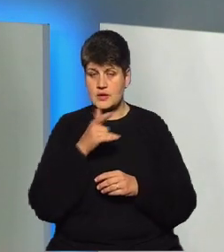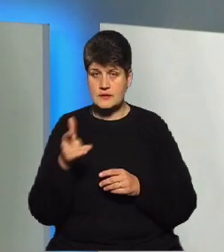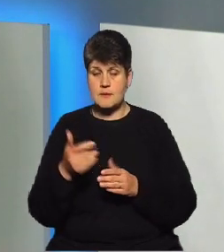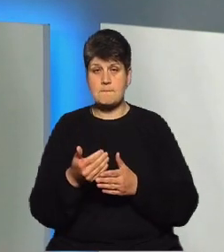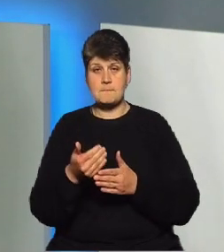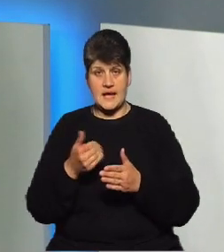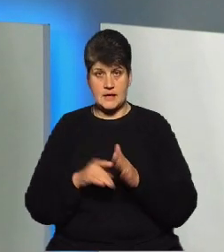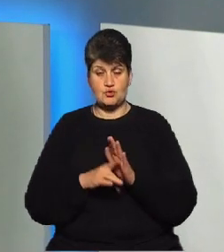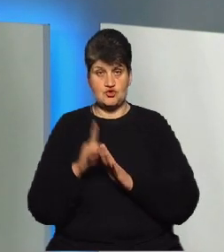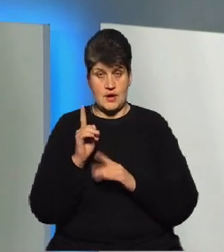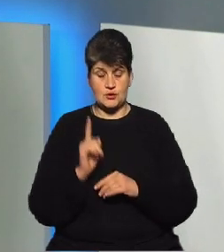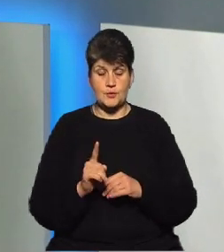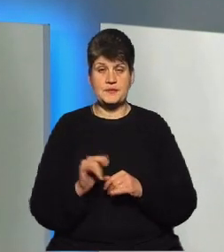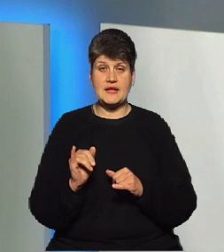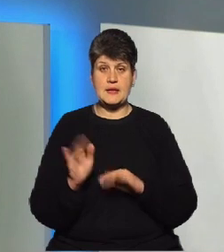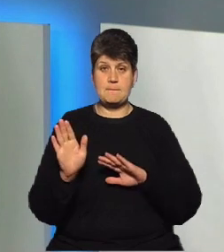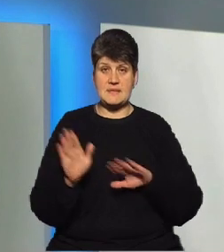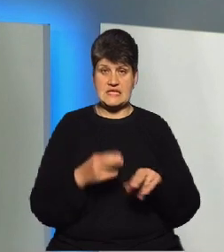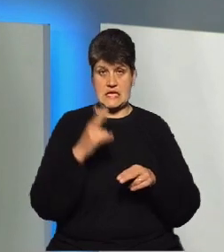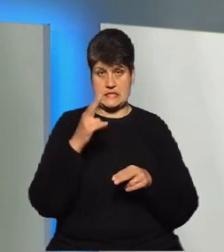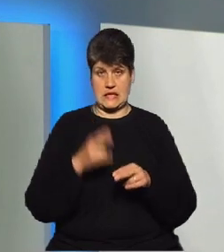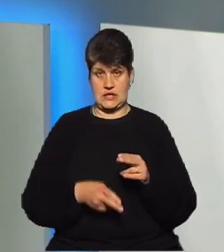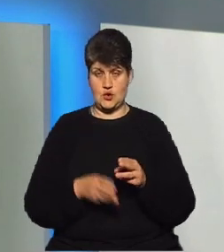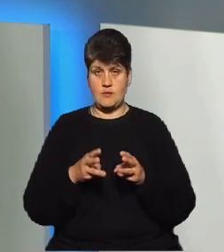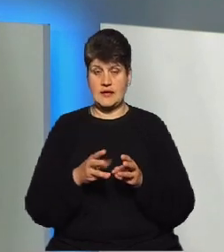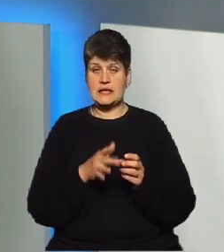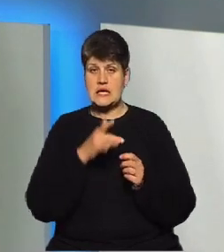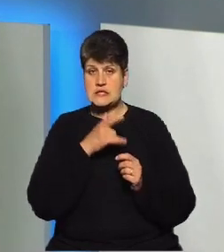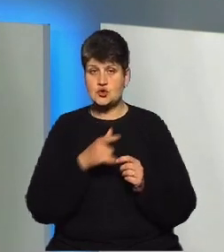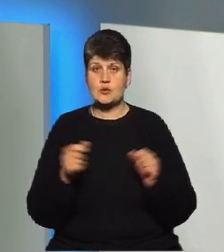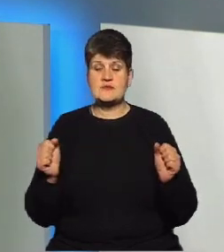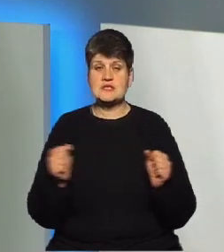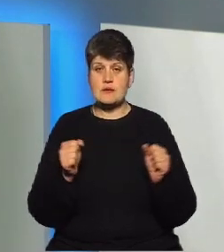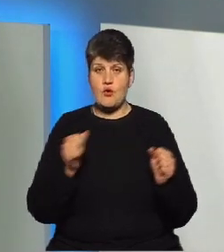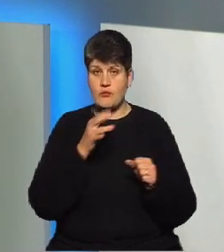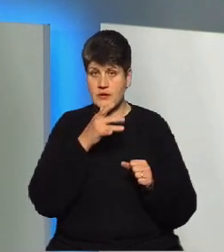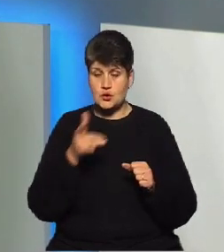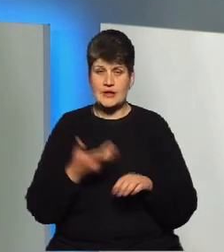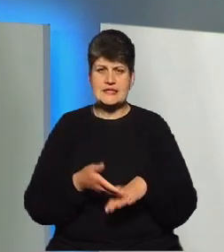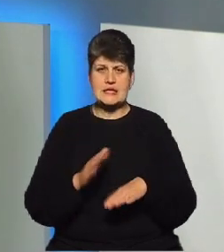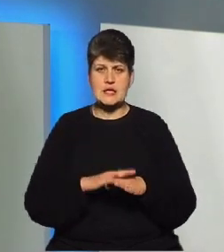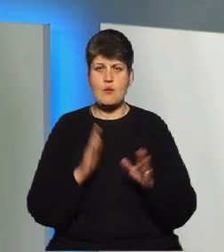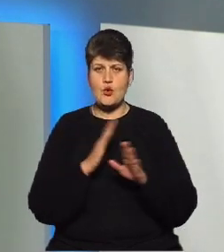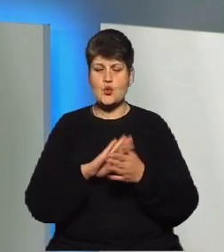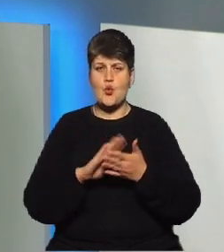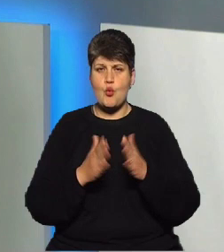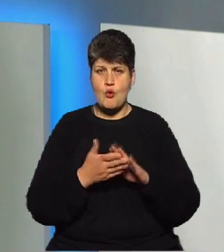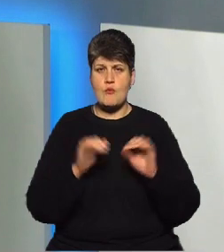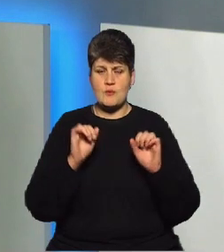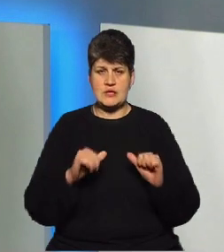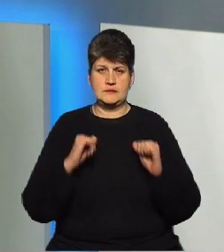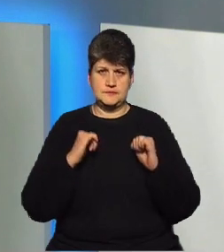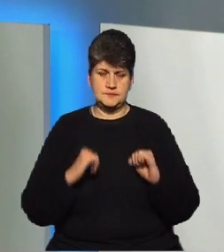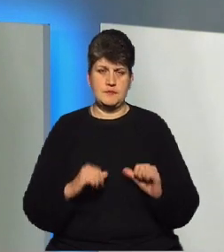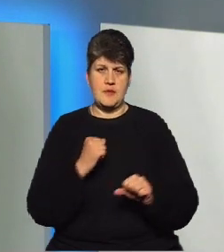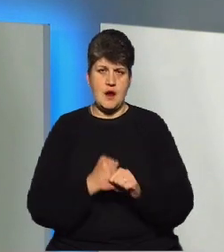сезону і після його закінчення. Для того, щоб в зимовий період, коли складні погодні умови, ми мали можливість стабільно працювати і забезпечити